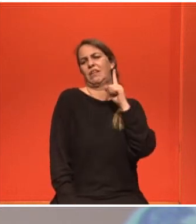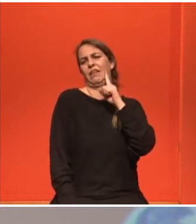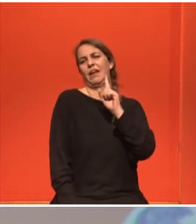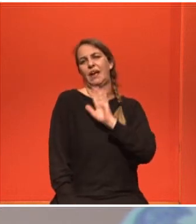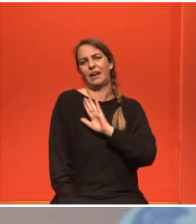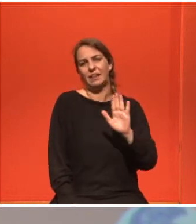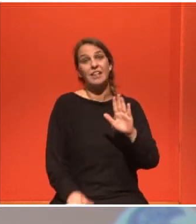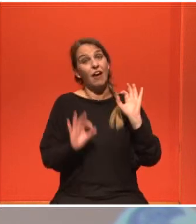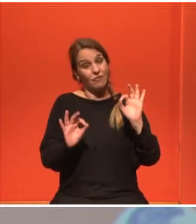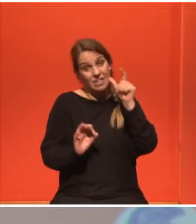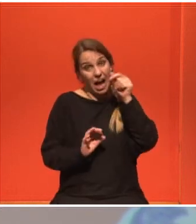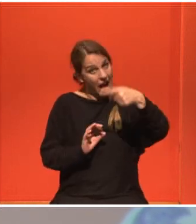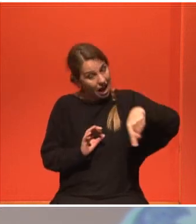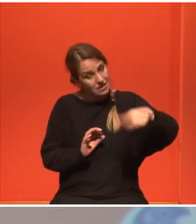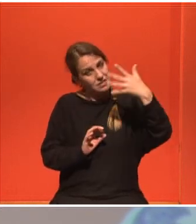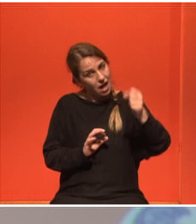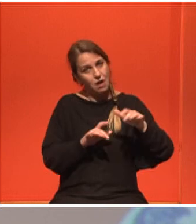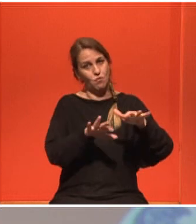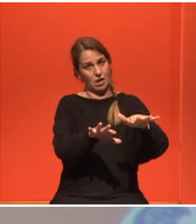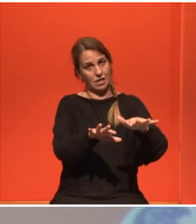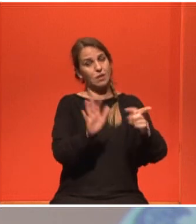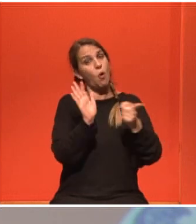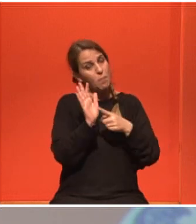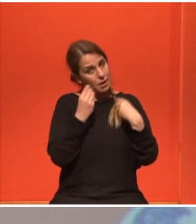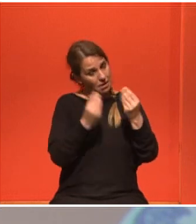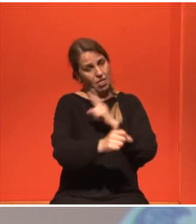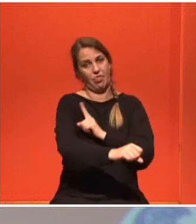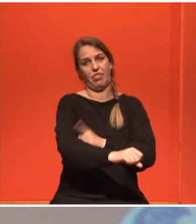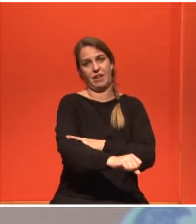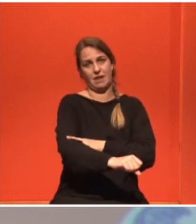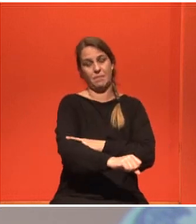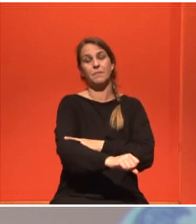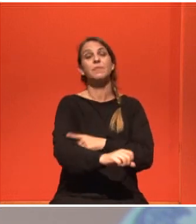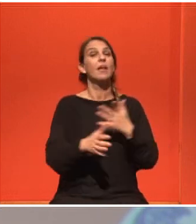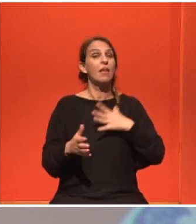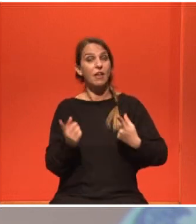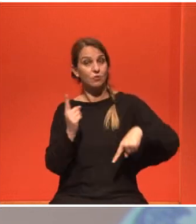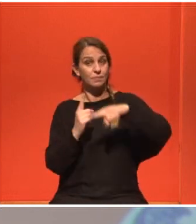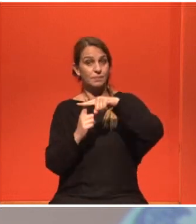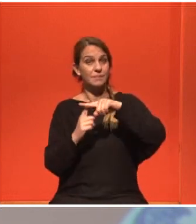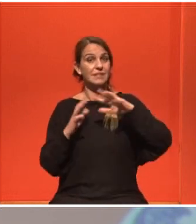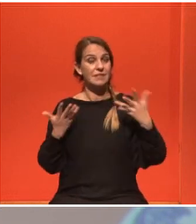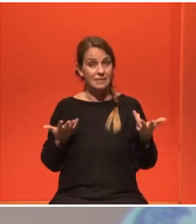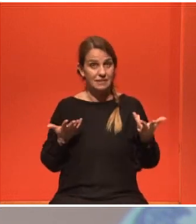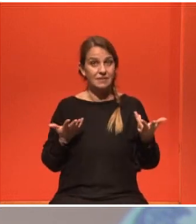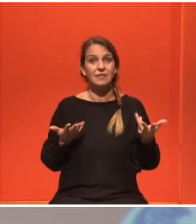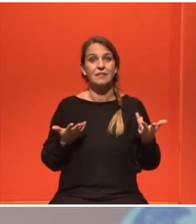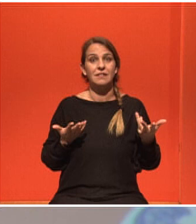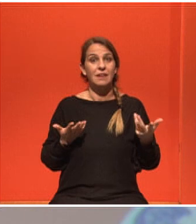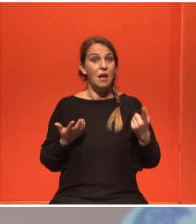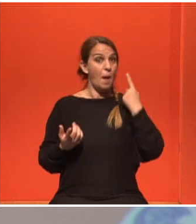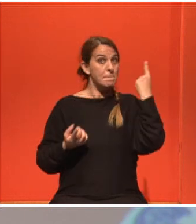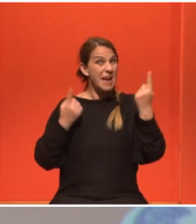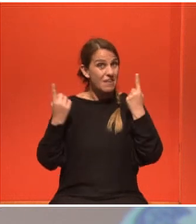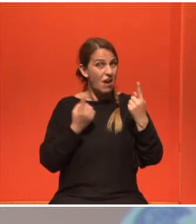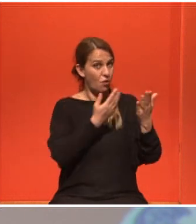αλλά και οι άντρες παλεύουν με τον καρκίνο, οπότε και αυτοί πρέπει να παίρνουν δύναμη. Να συμπληρώσω ότι δεν χρειάζεται μόνο να έχεις ένα περιβάλλον